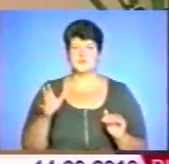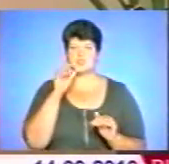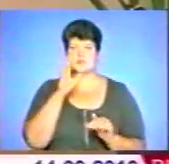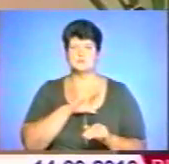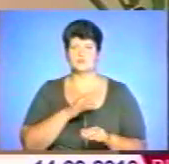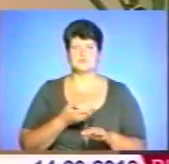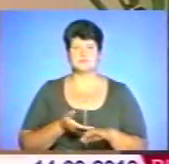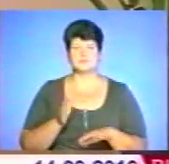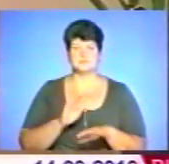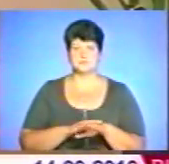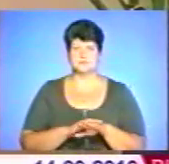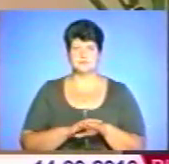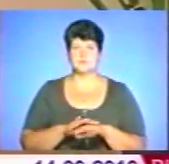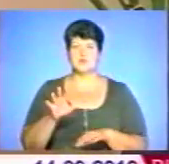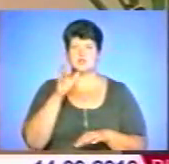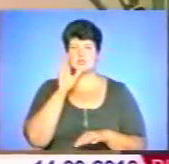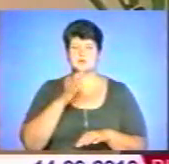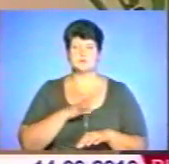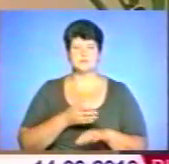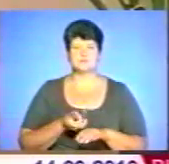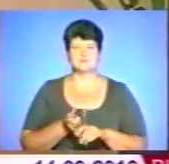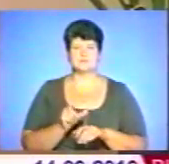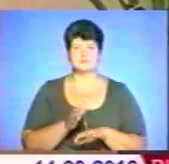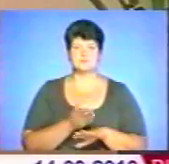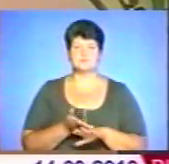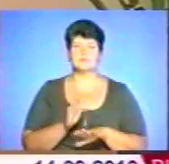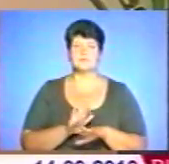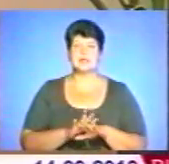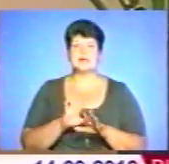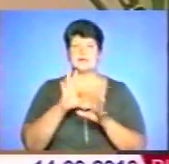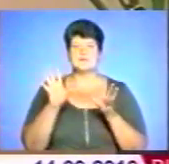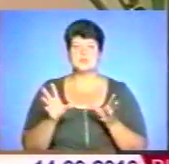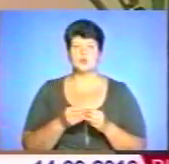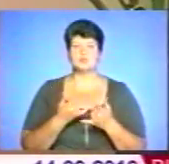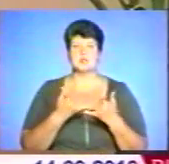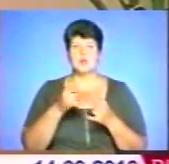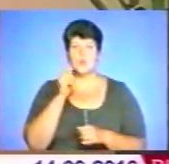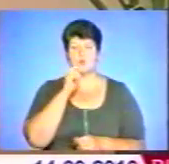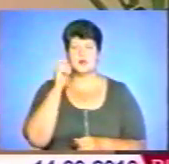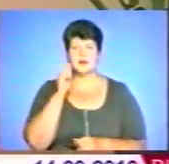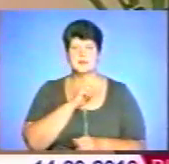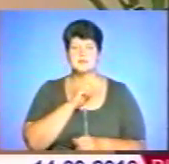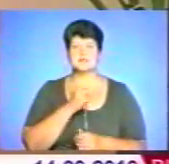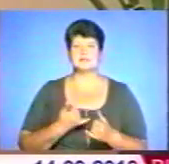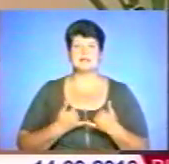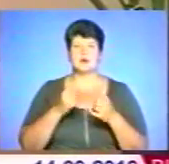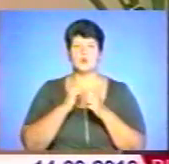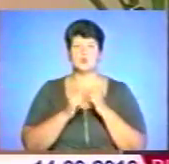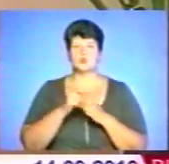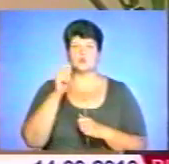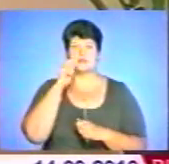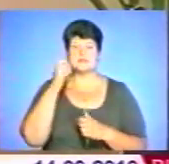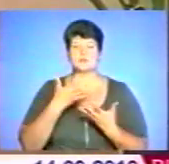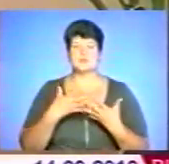непростий, час був складний, як і в цілому для українців, для кожної української сім'ї,